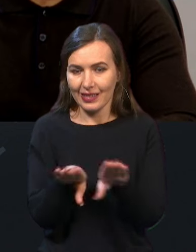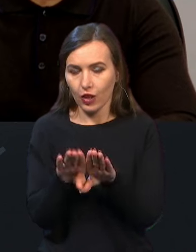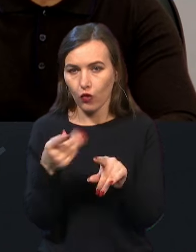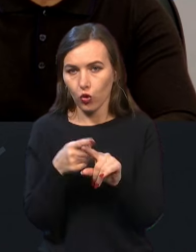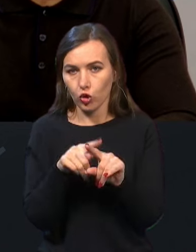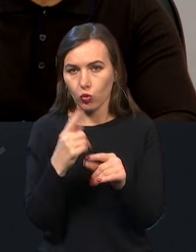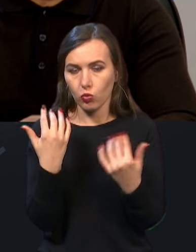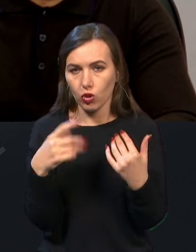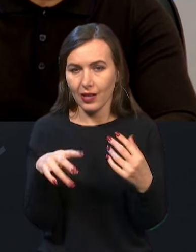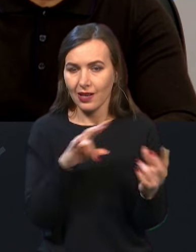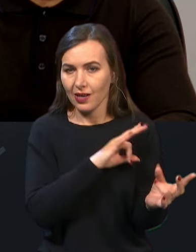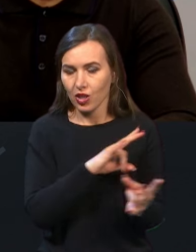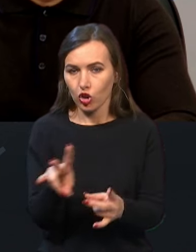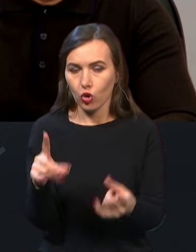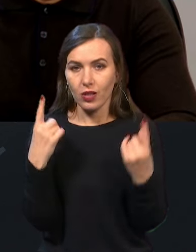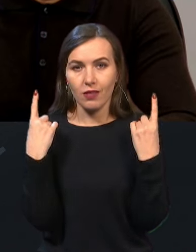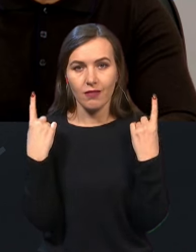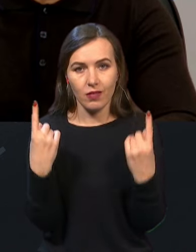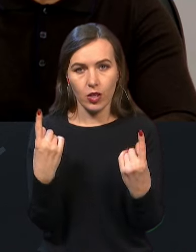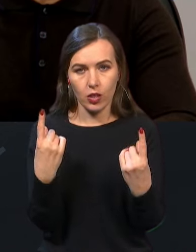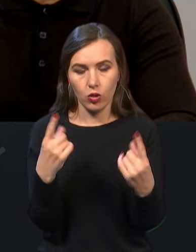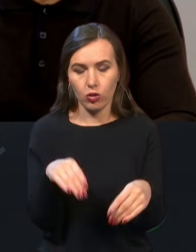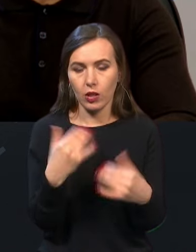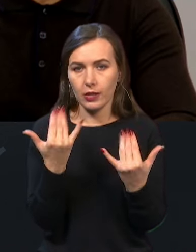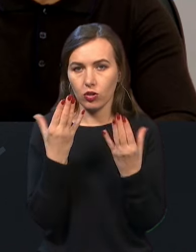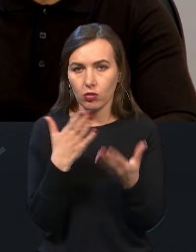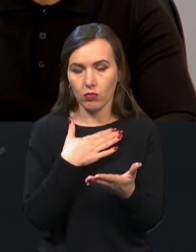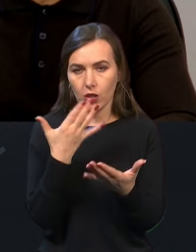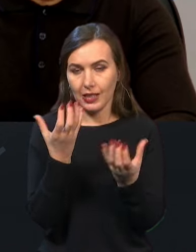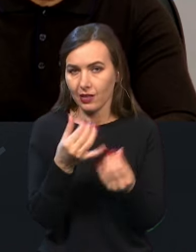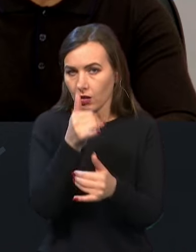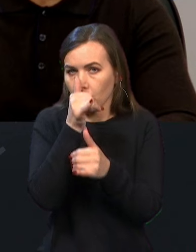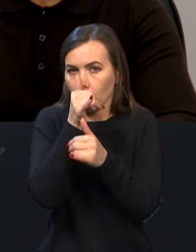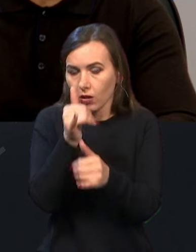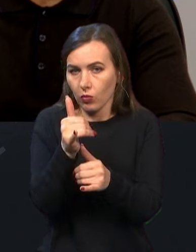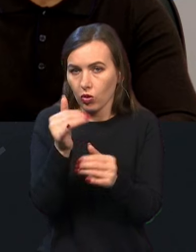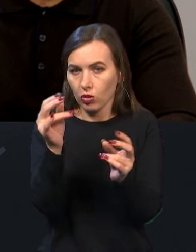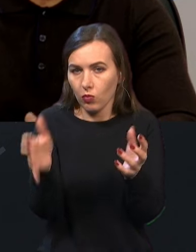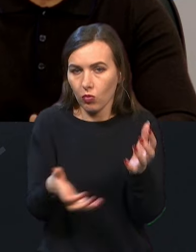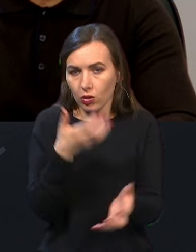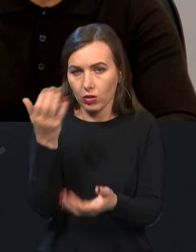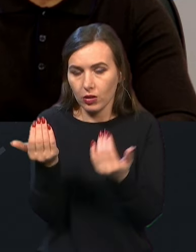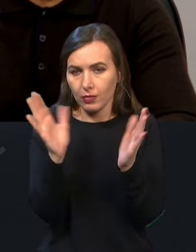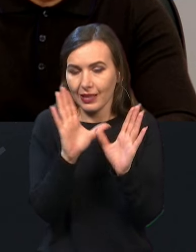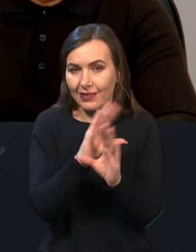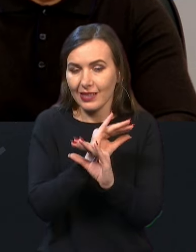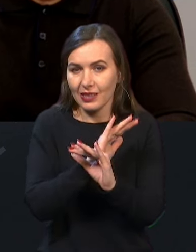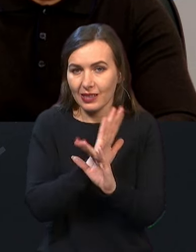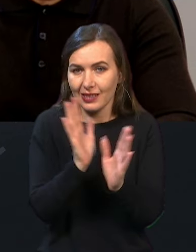задано великої. На сьогоднішній день ми ще не можемо розібрати всі завали, тому що